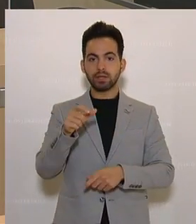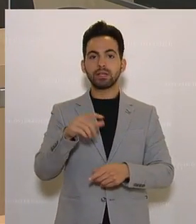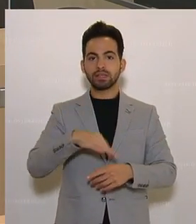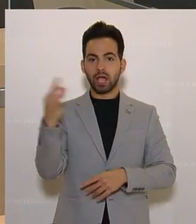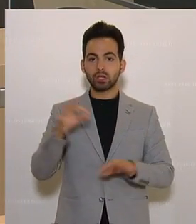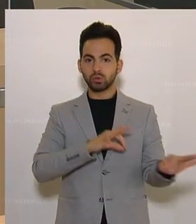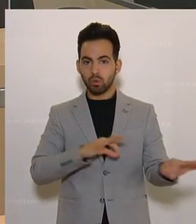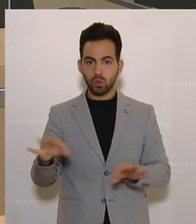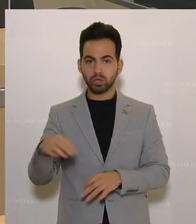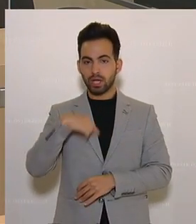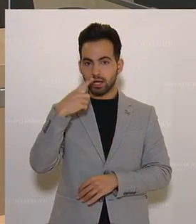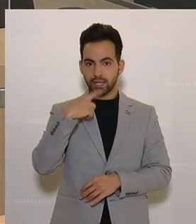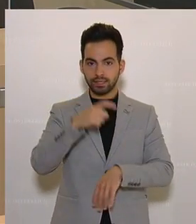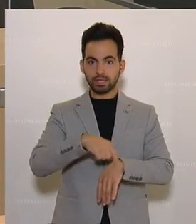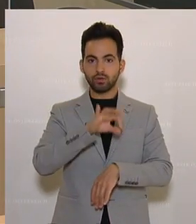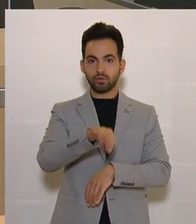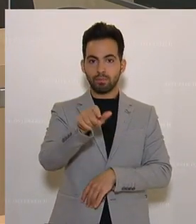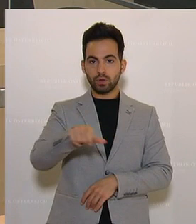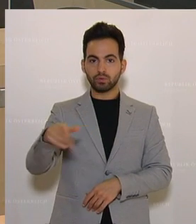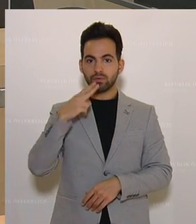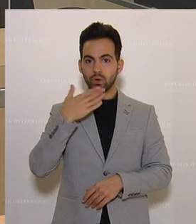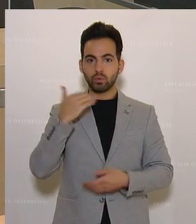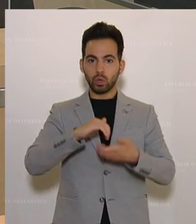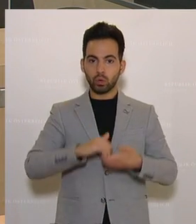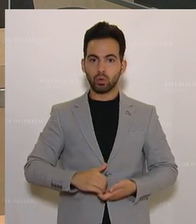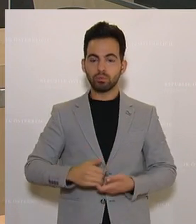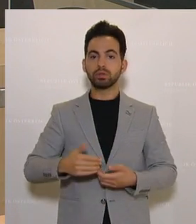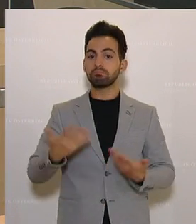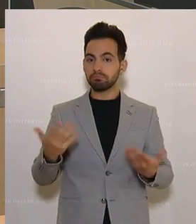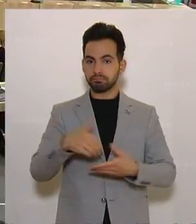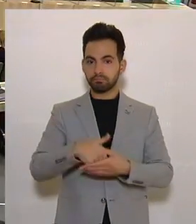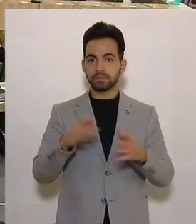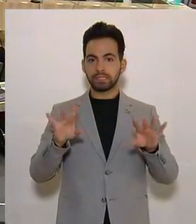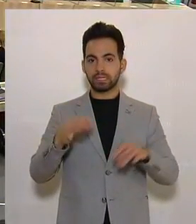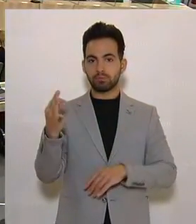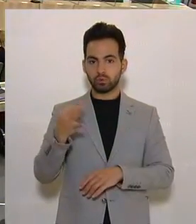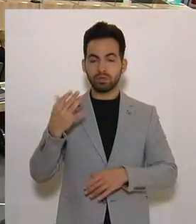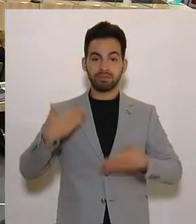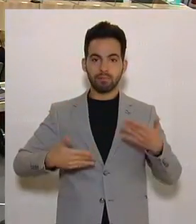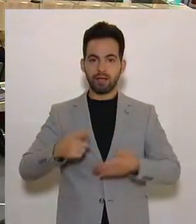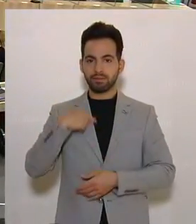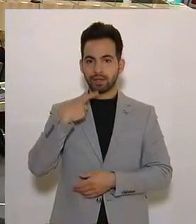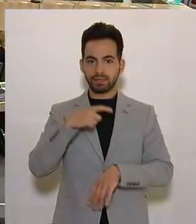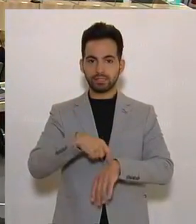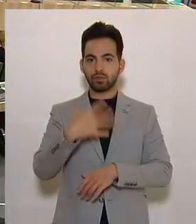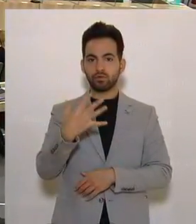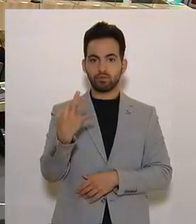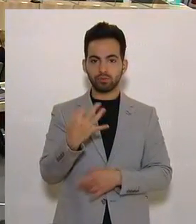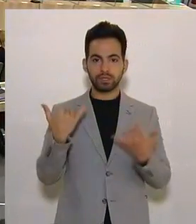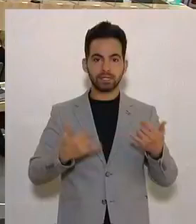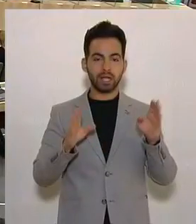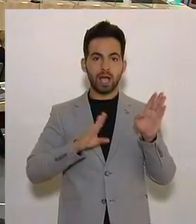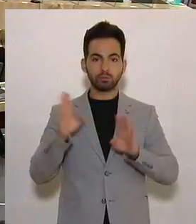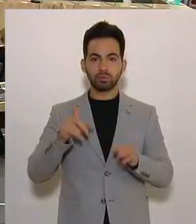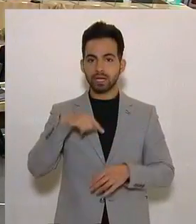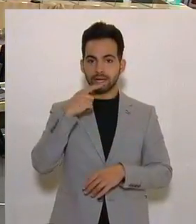Wie gesagt, es betrifft den Bundesfinanzrahmen nicht das Budgetgesetz für das kommende Jahr. Abstimmung